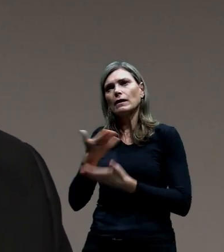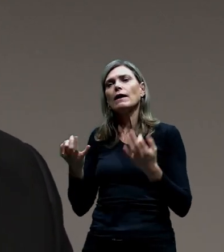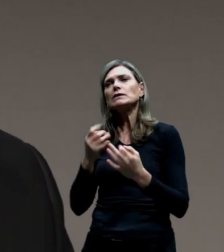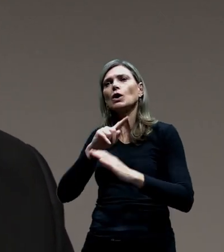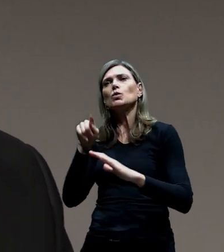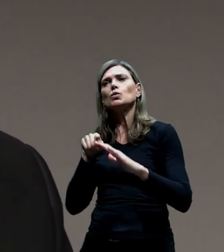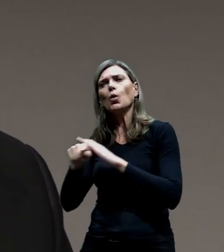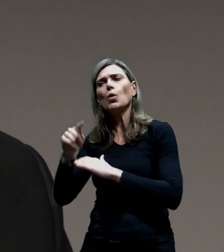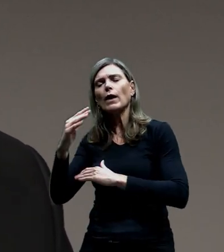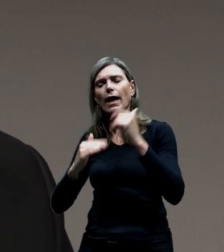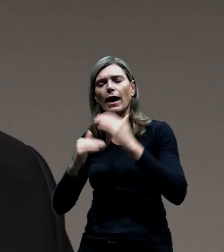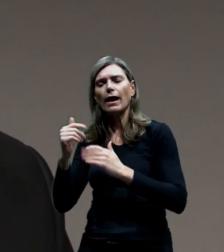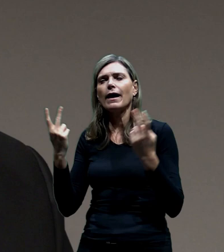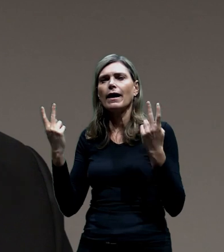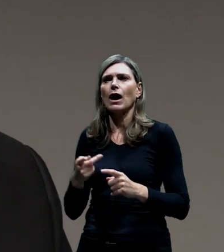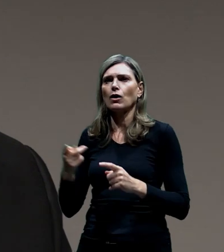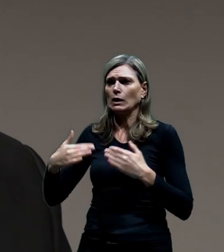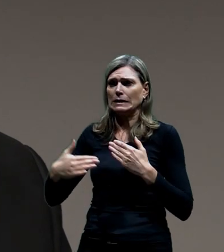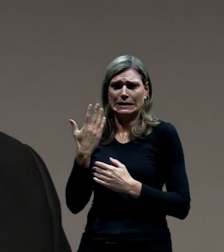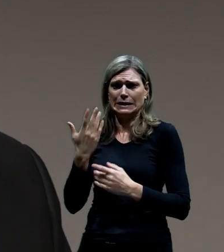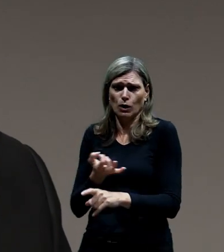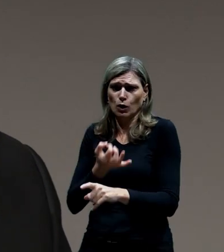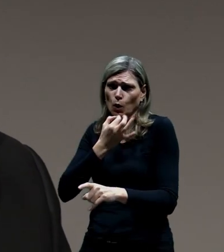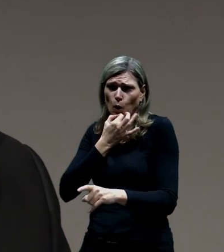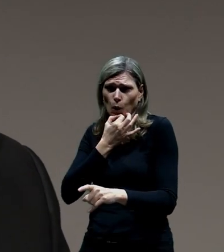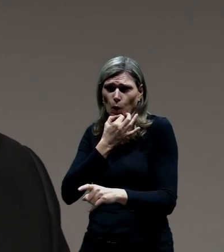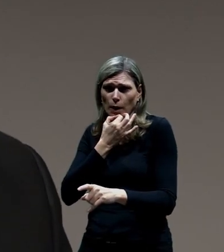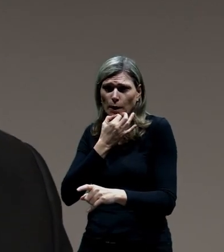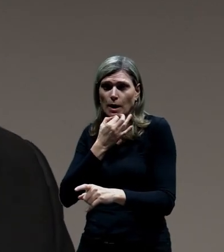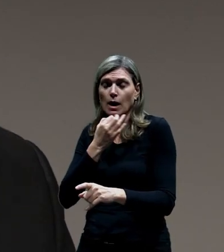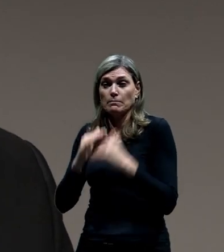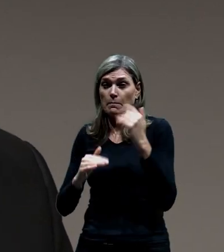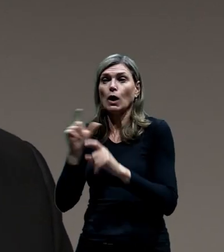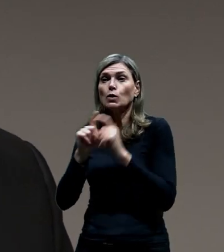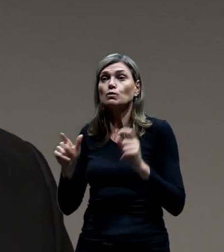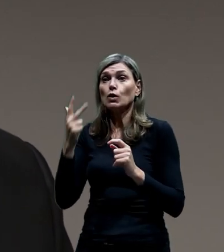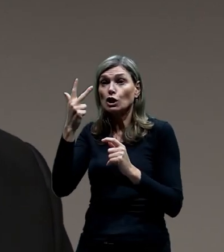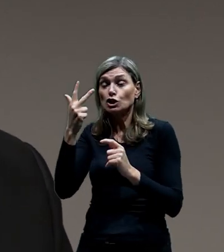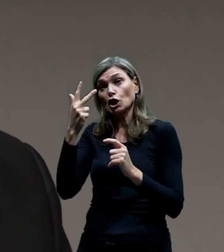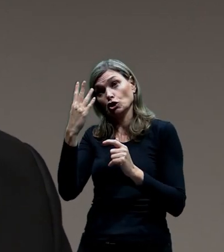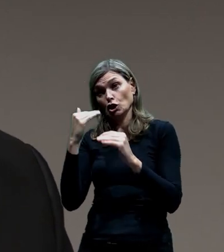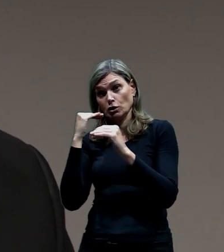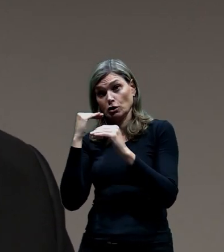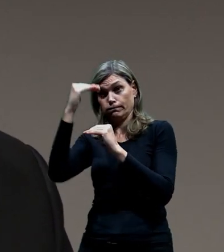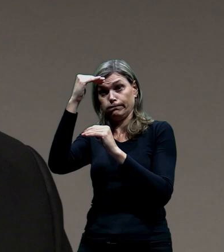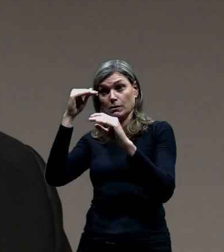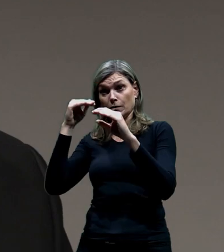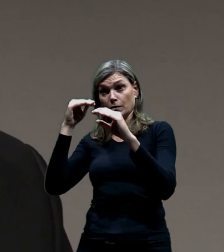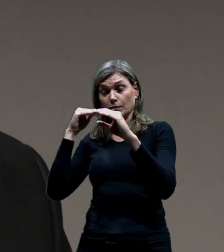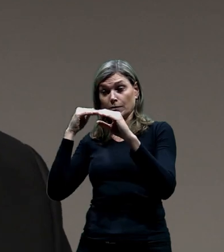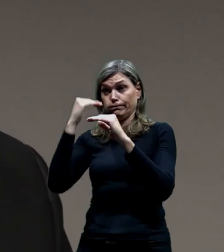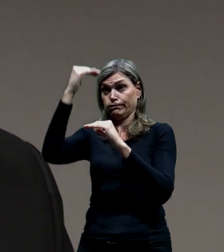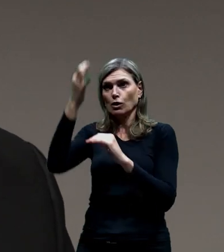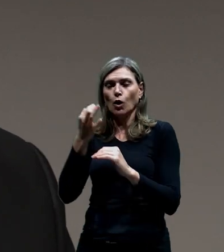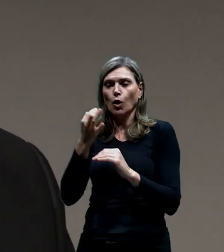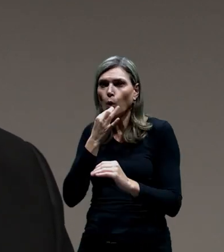stavbách, které jsou na hraně realizovatelnosti z hlediska toho, že máme tři až čtyři úrovně. A ta samozřejmě jednotková cena takovýchto